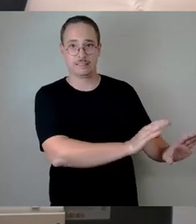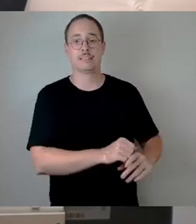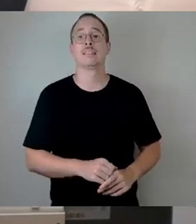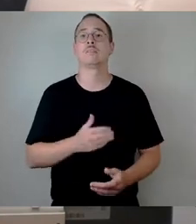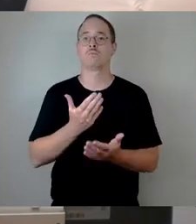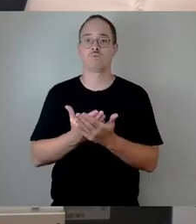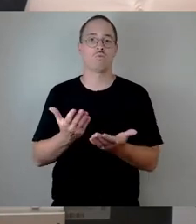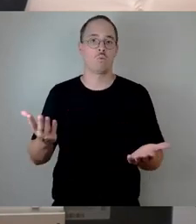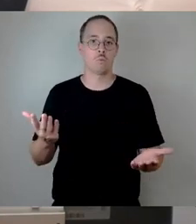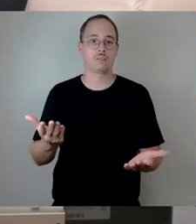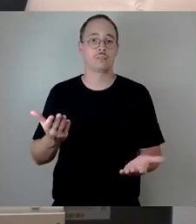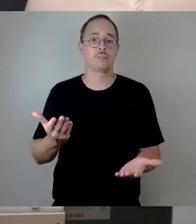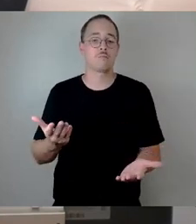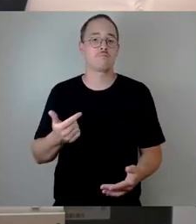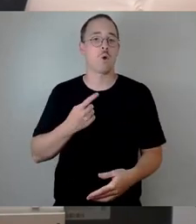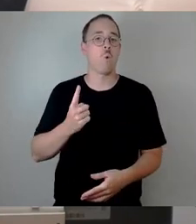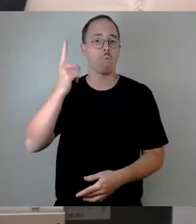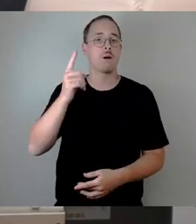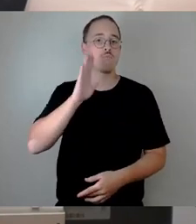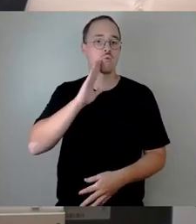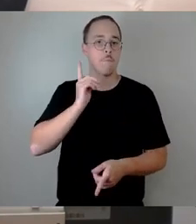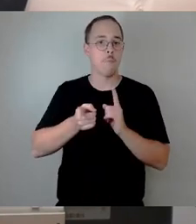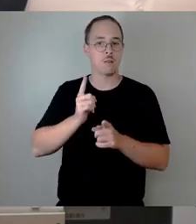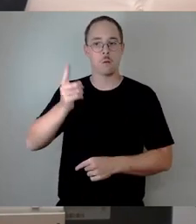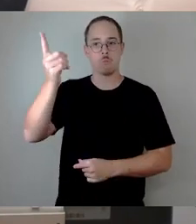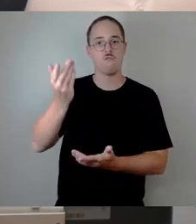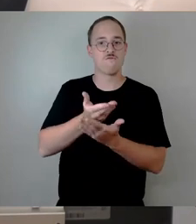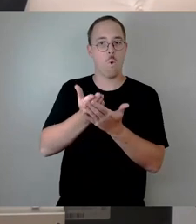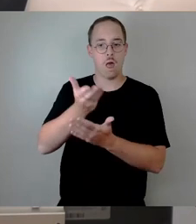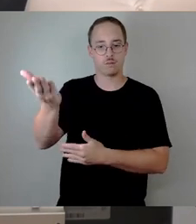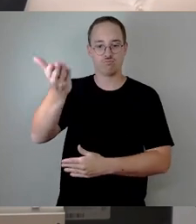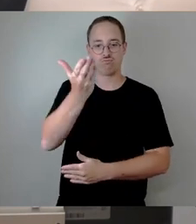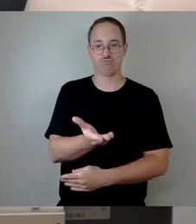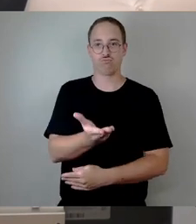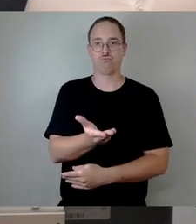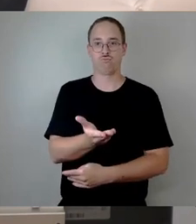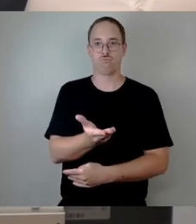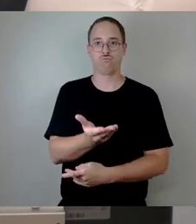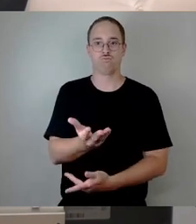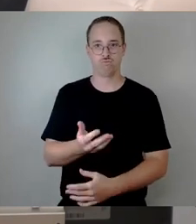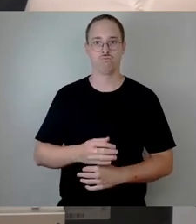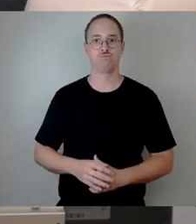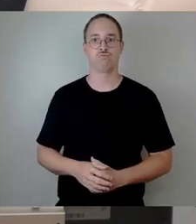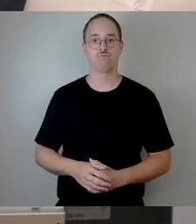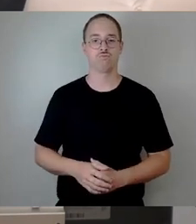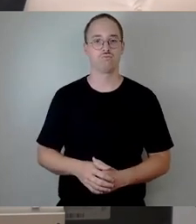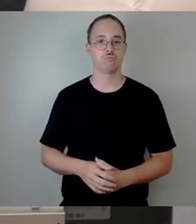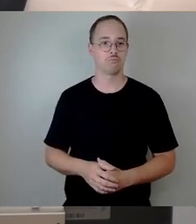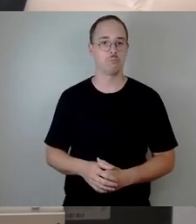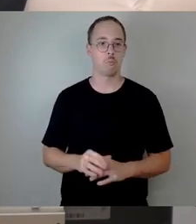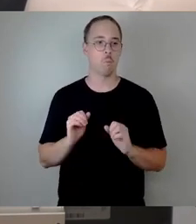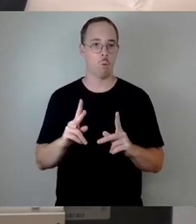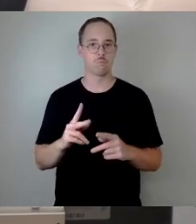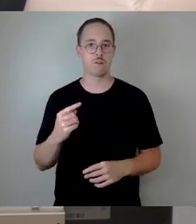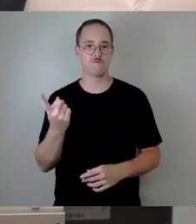des Oberbürgermeisters. Er hat uns eine Vorlage vorgelegt. Und Sie wissen es, wir von der Linken prüfen ja